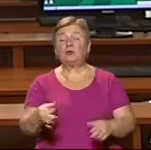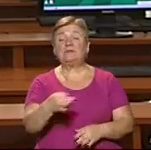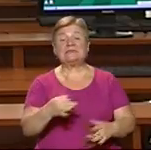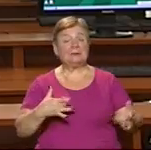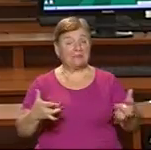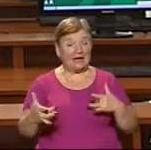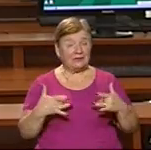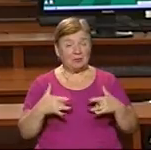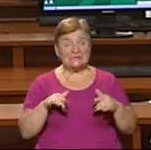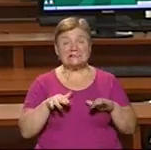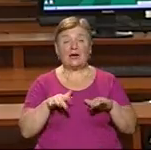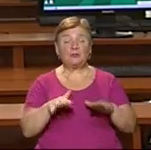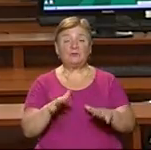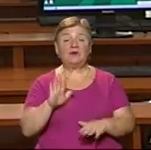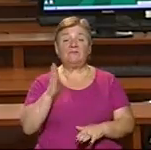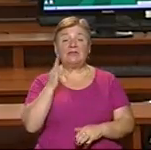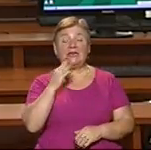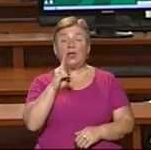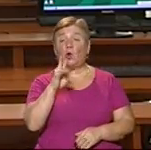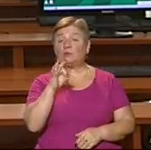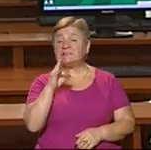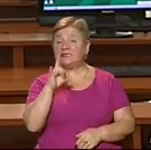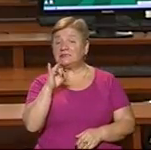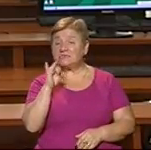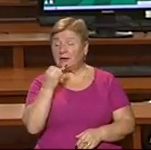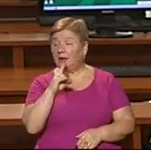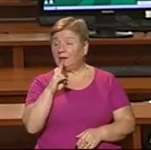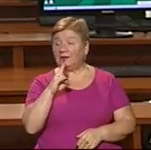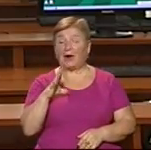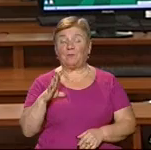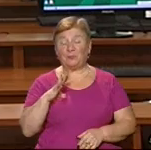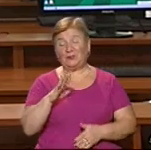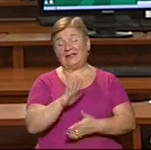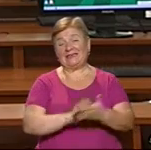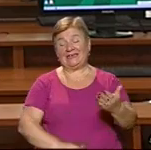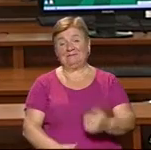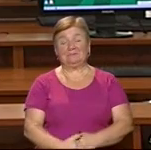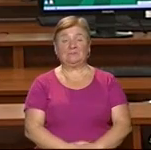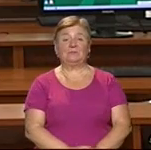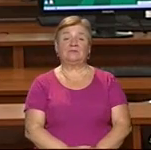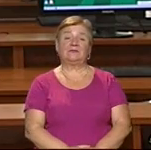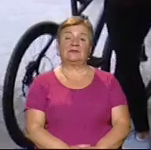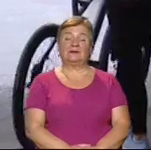розповів співорганізатор заходу Валерій Костинський Як усе відбувалося – дивіться в сюжеті